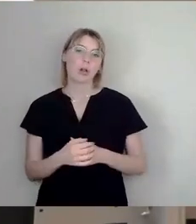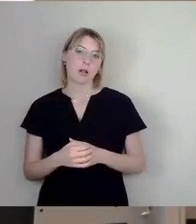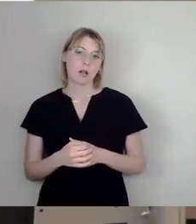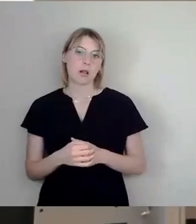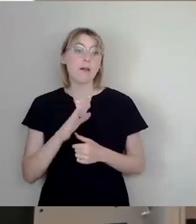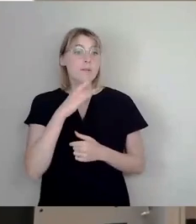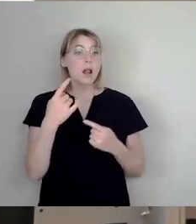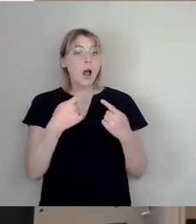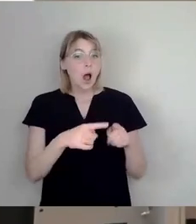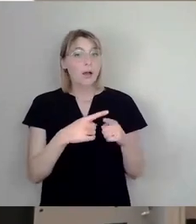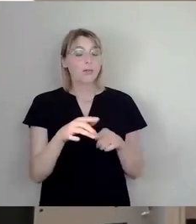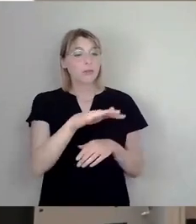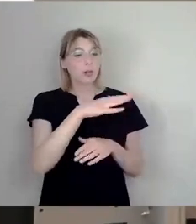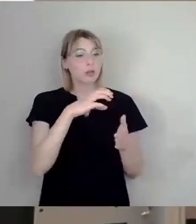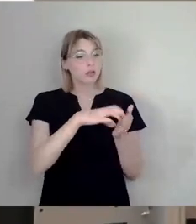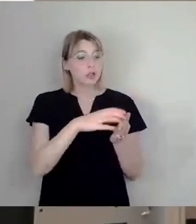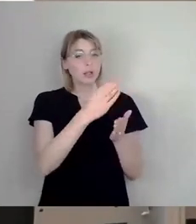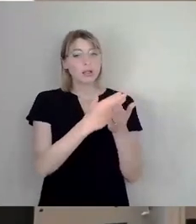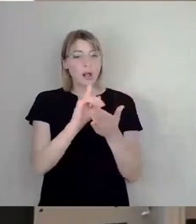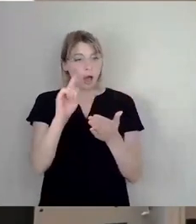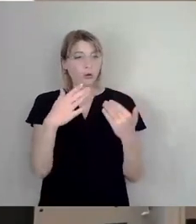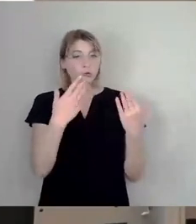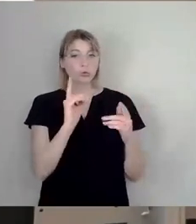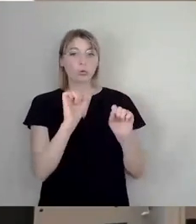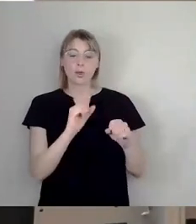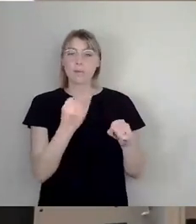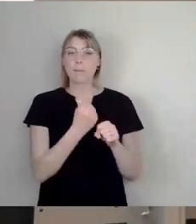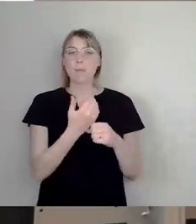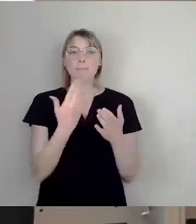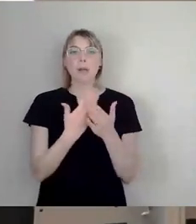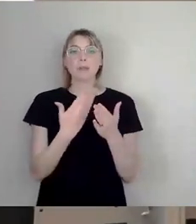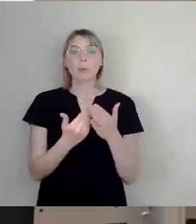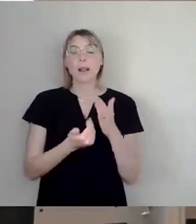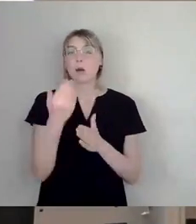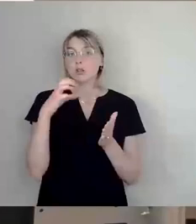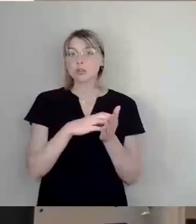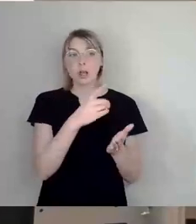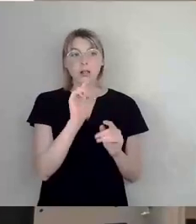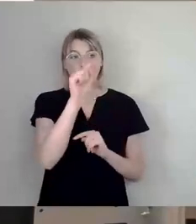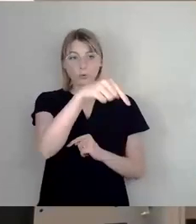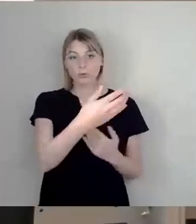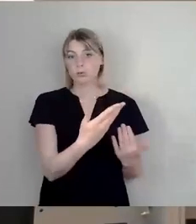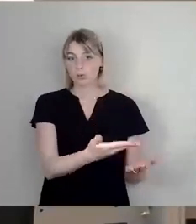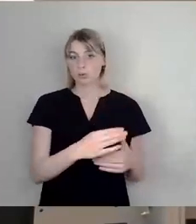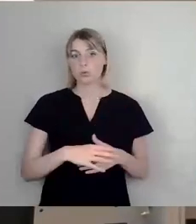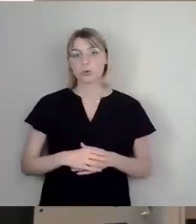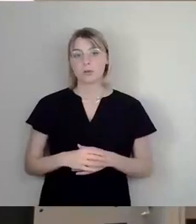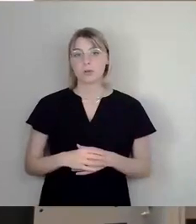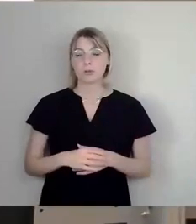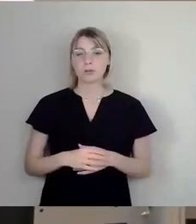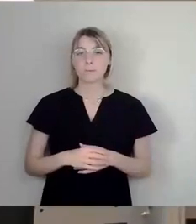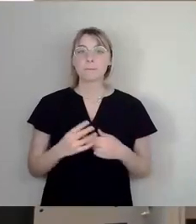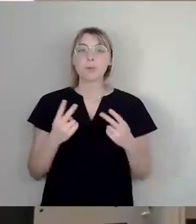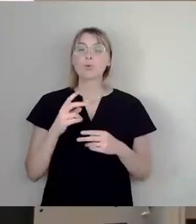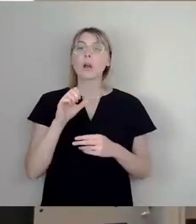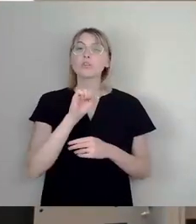überwärmte Stadtteile. Eine Neustadt wäre das wunderbar, eine äußere Neustadt. Auch in Striesen könnte ich mir das